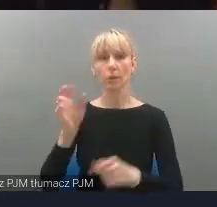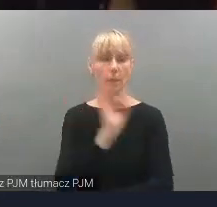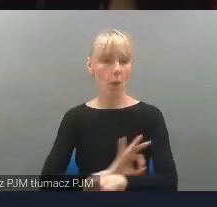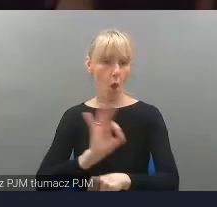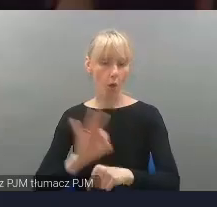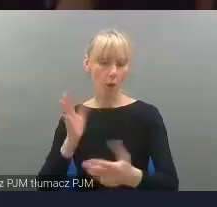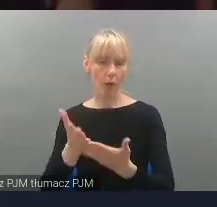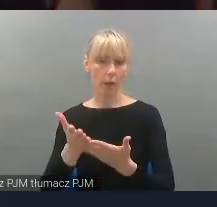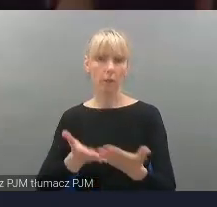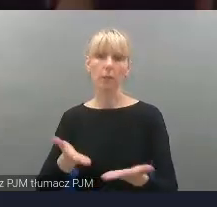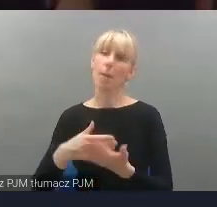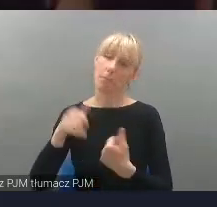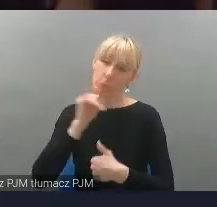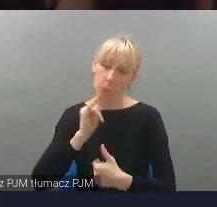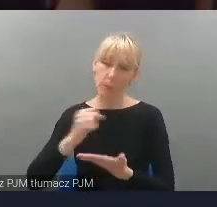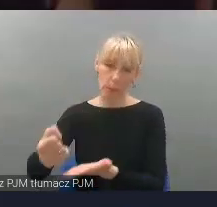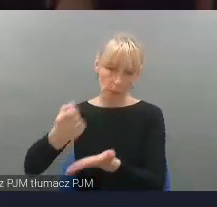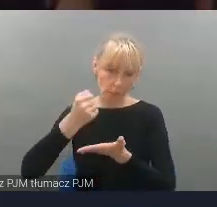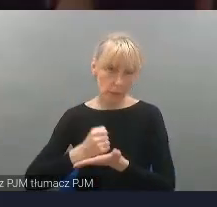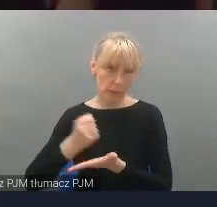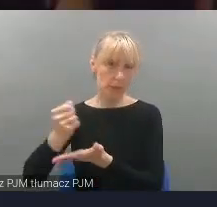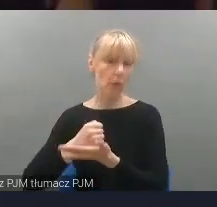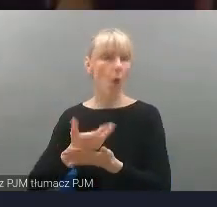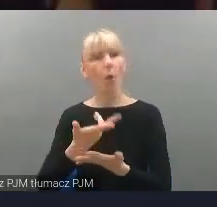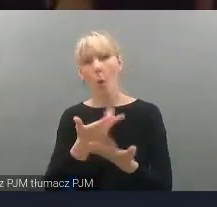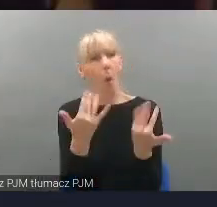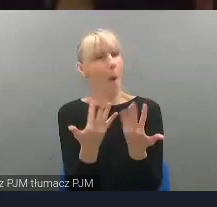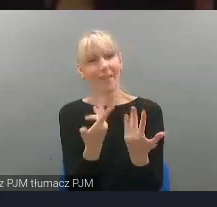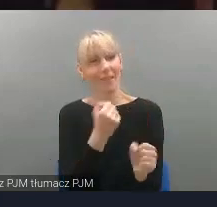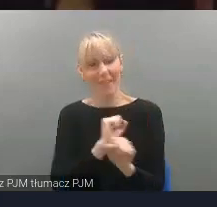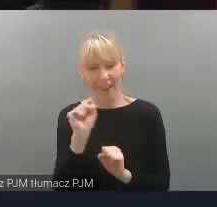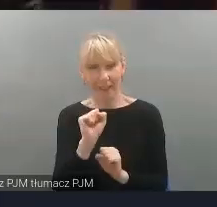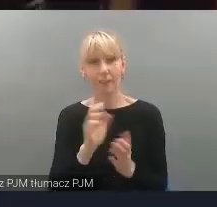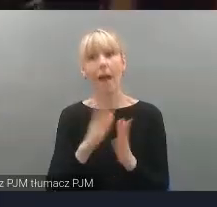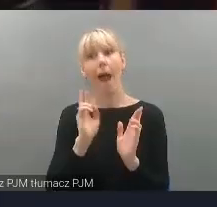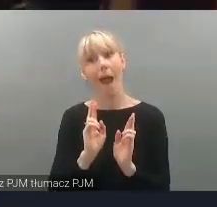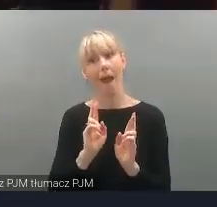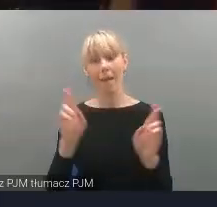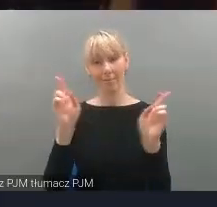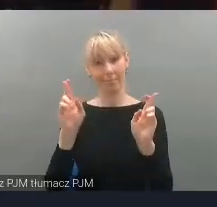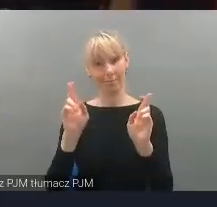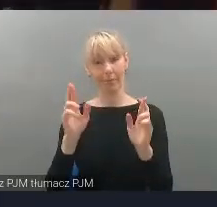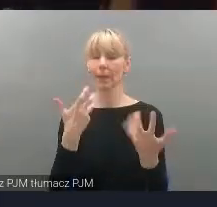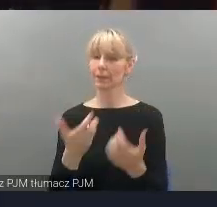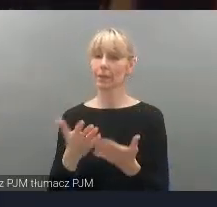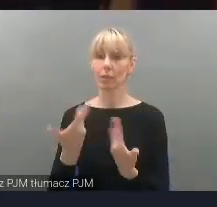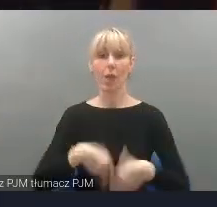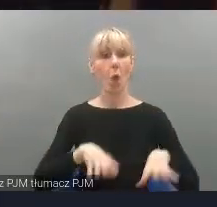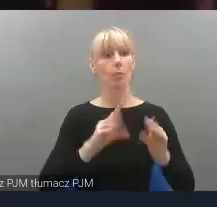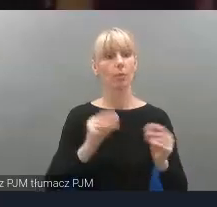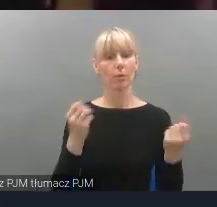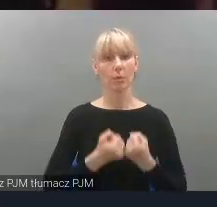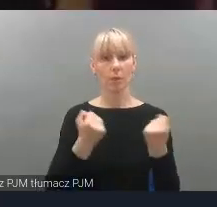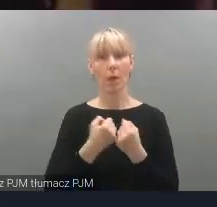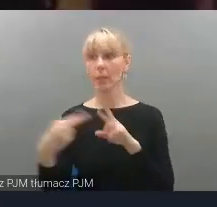trzymam kciuki, żeby rozpoczęte działania i nawiązane kontakty na obszarze osób niepełnosprawnych i instytucji, które